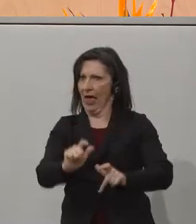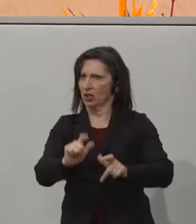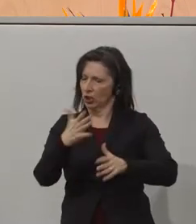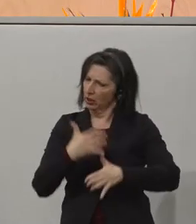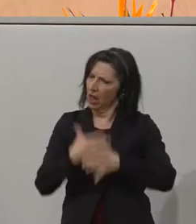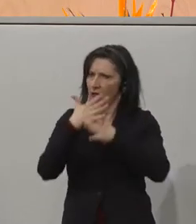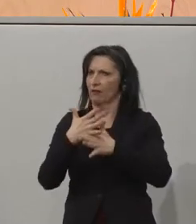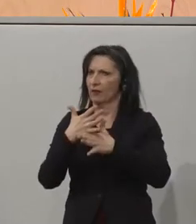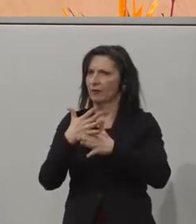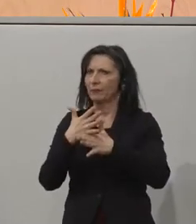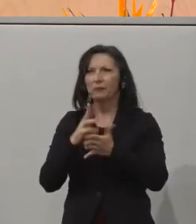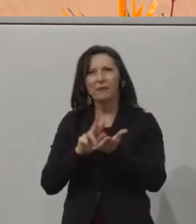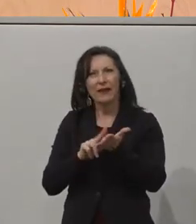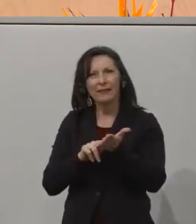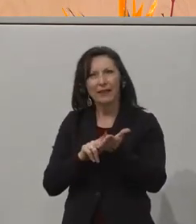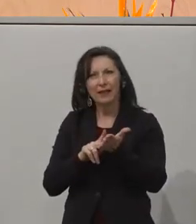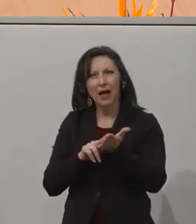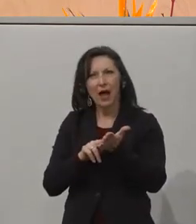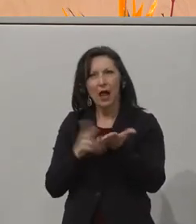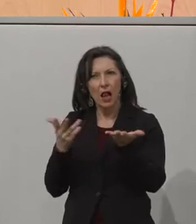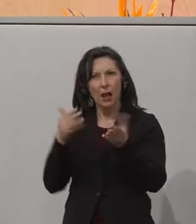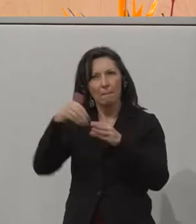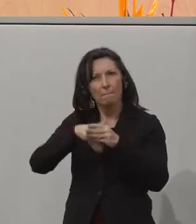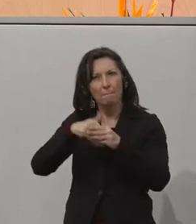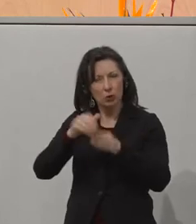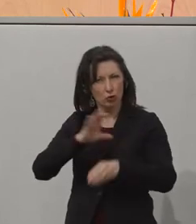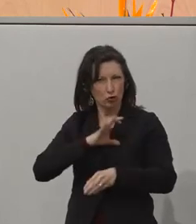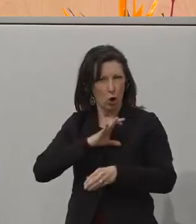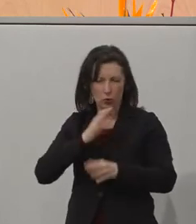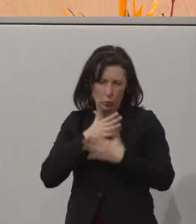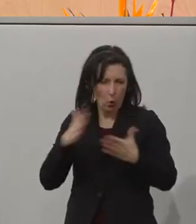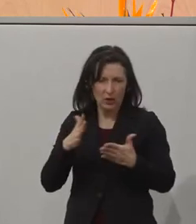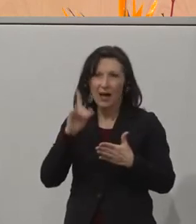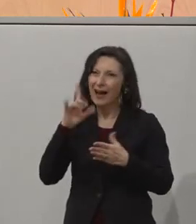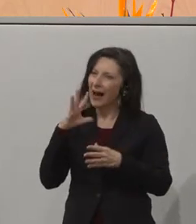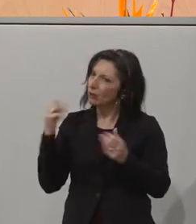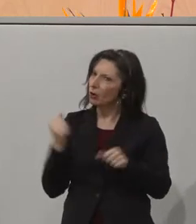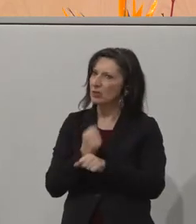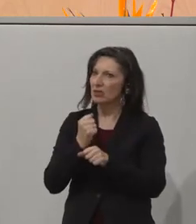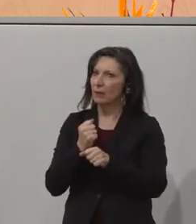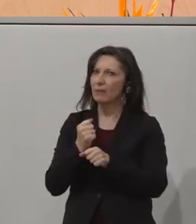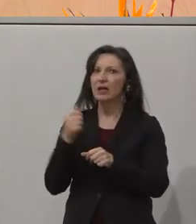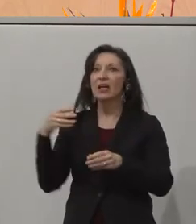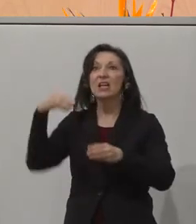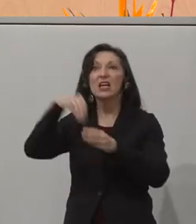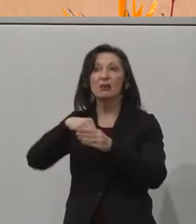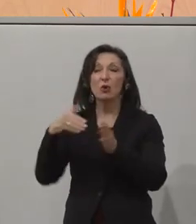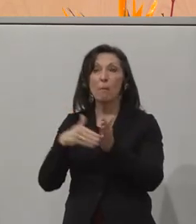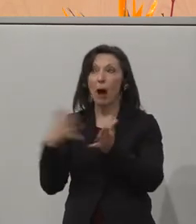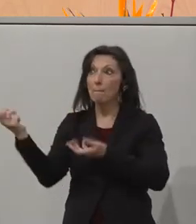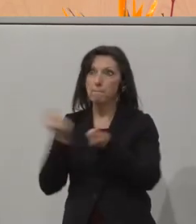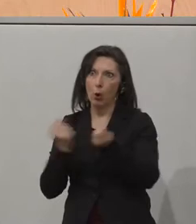Obwohl die Digitalisierung außergewöhnliche Chancen bietet, ist die Inklusion weiterhin auf politische Maßnahmen angewiesen.